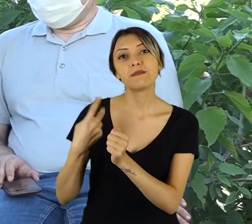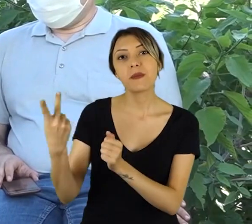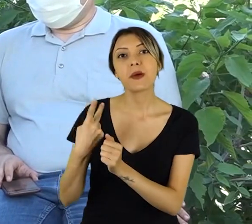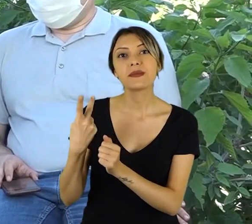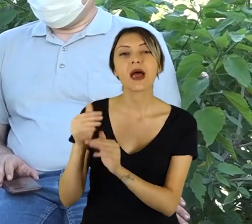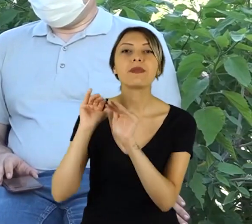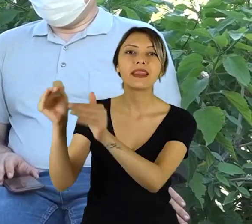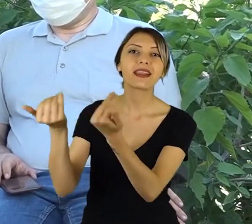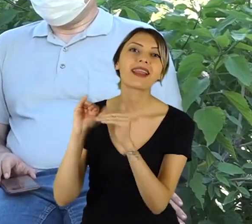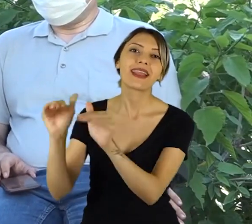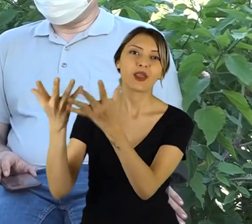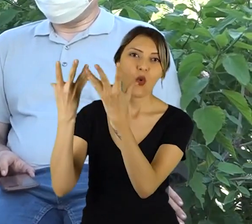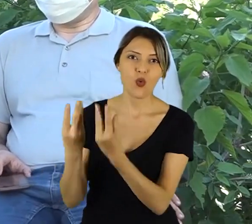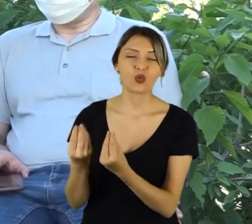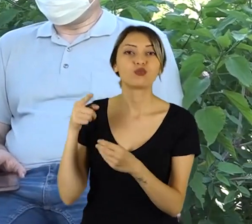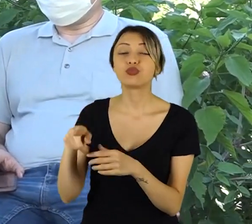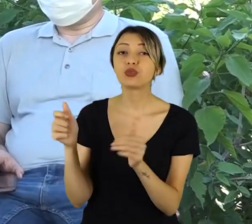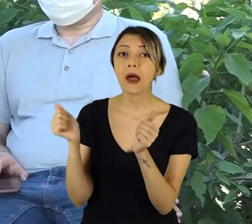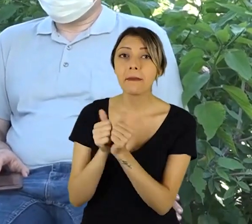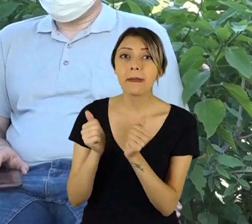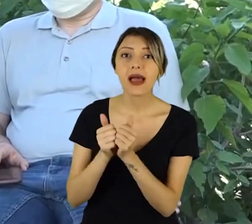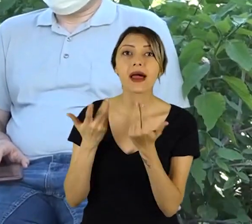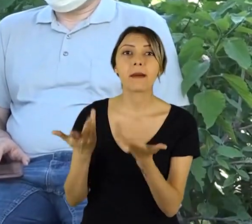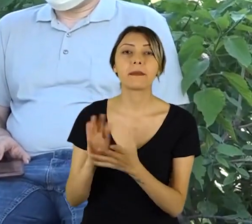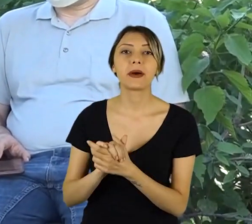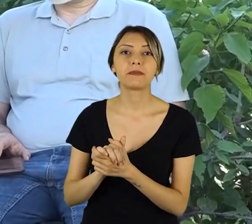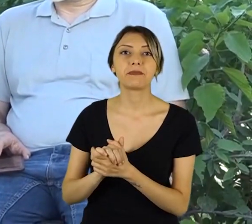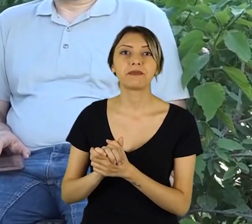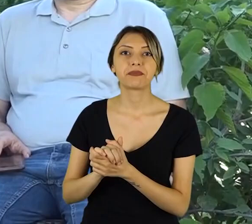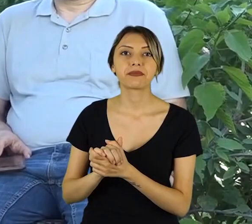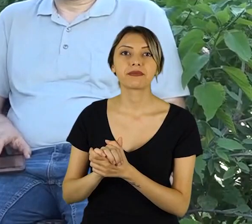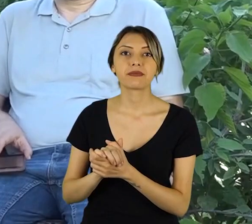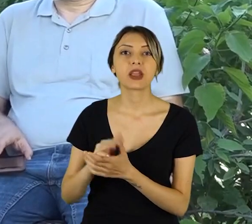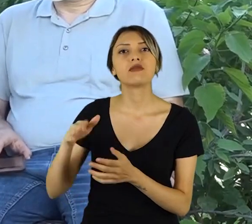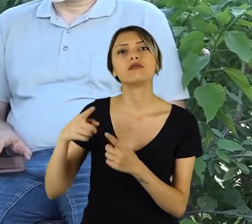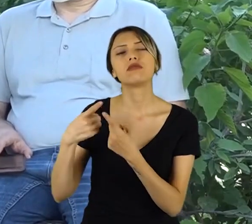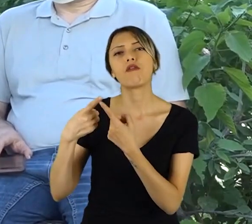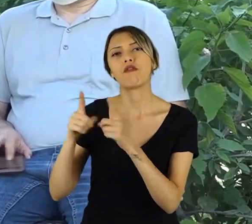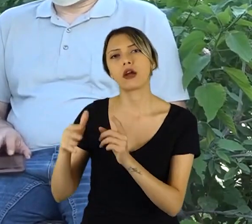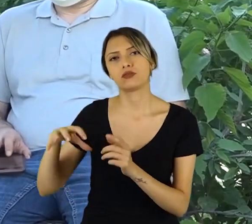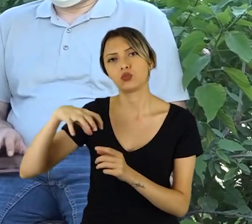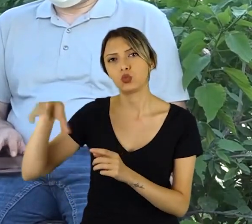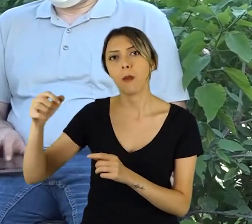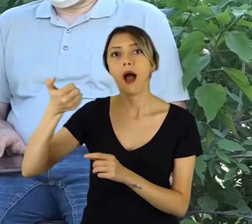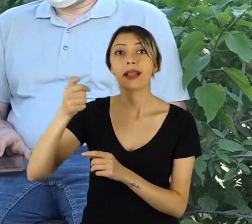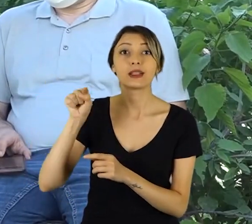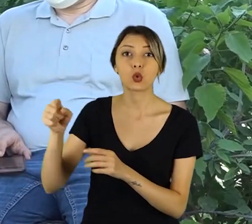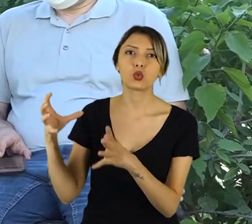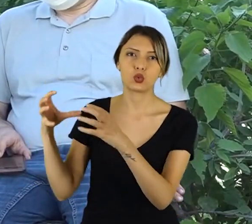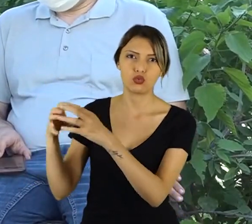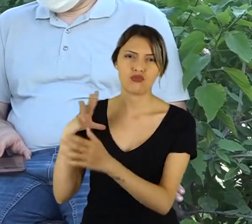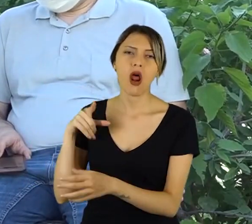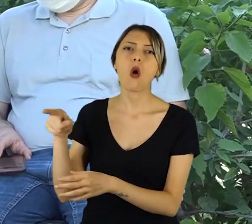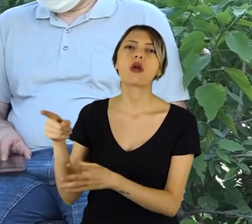Bunun içerisinde diğer altın nokta grubunda çok fazla oraya